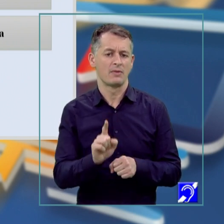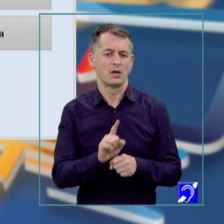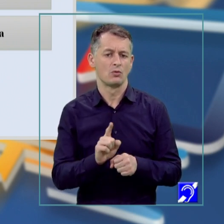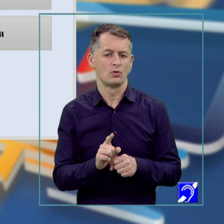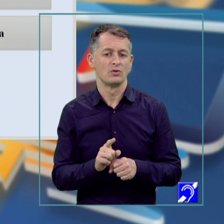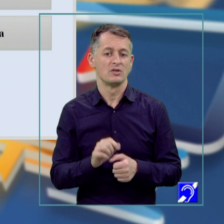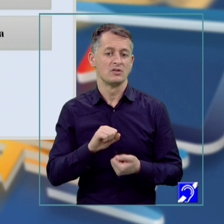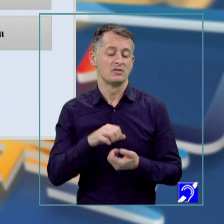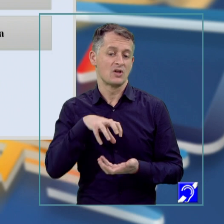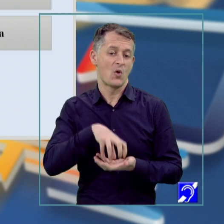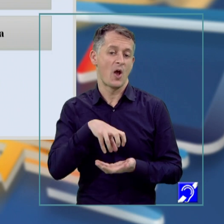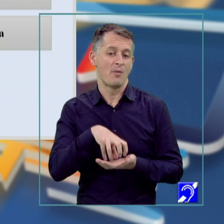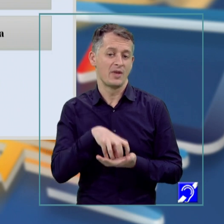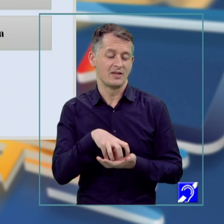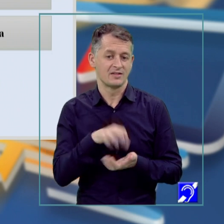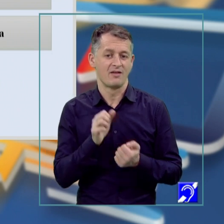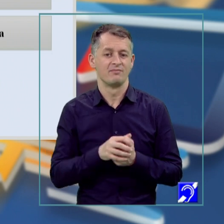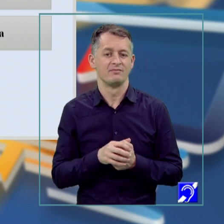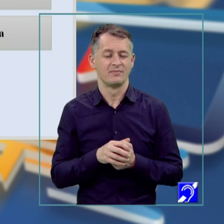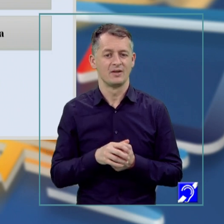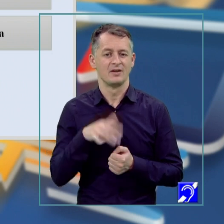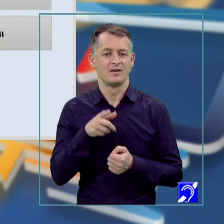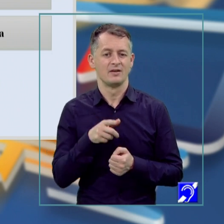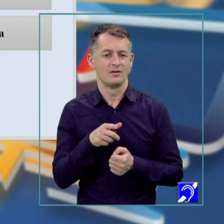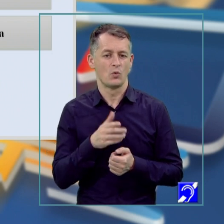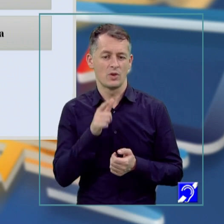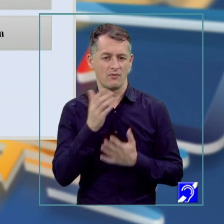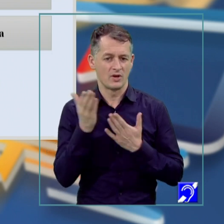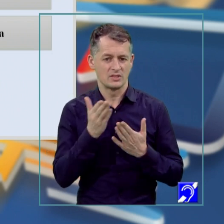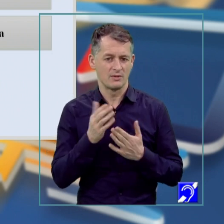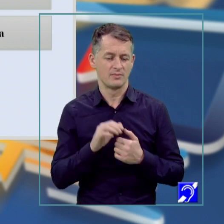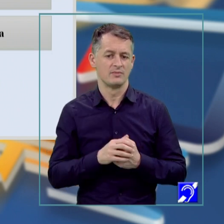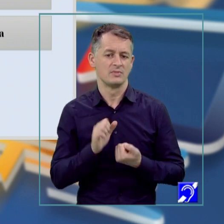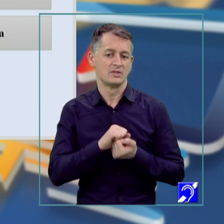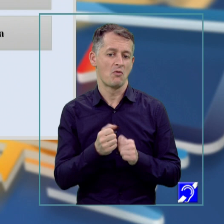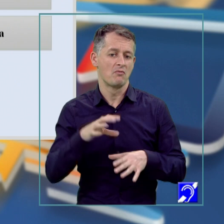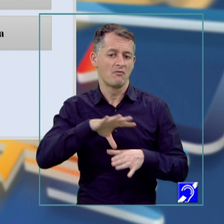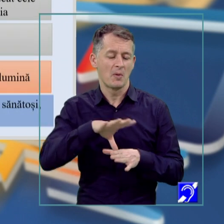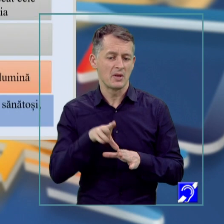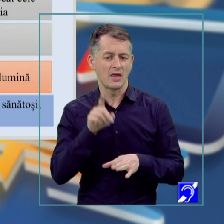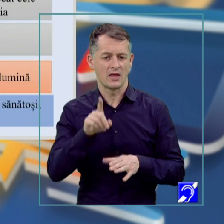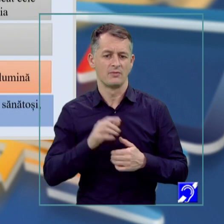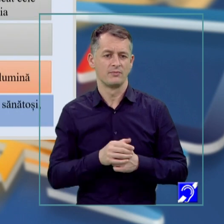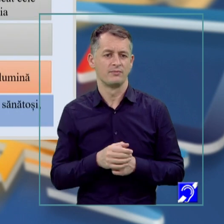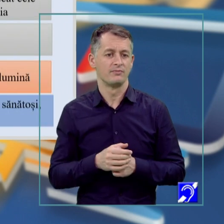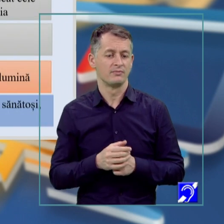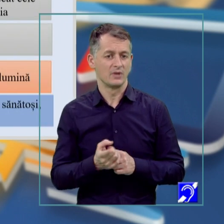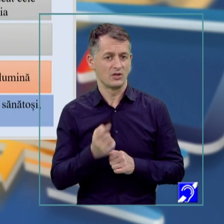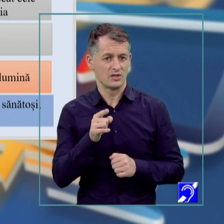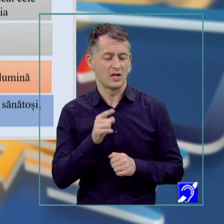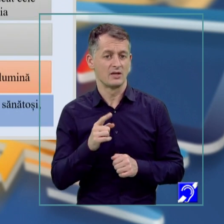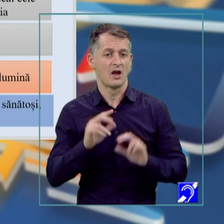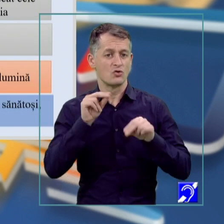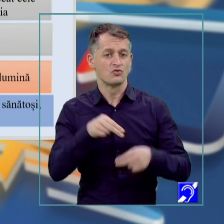învățăm și trăsăturile subiectului, cum este el în ziua respectivă. Din acest factor, practic, nouă ne rezultă legile